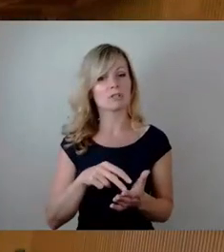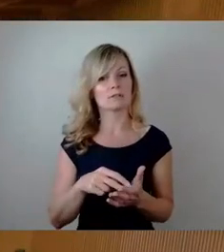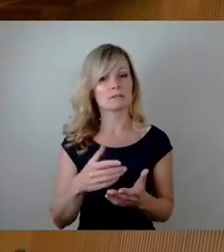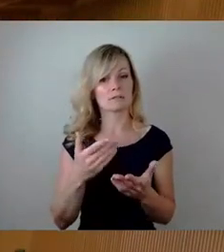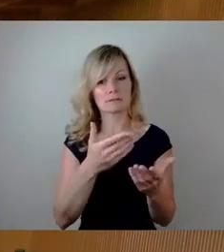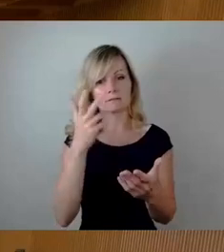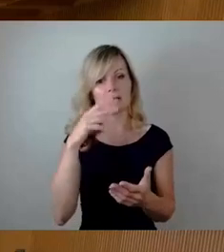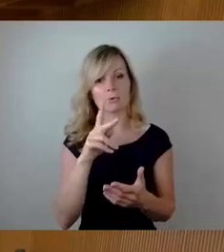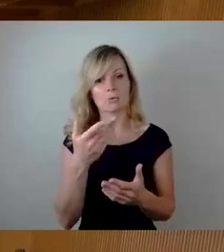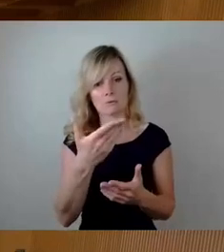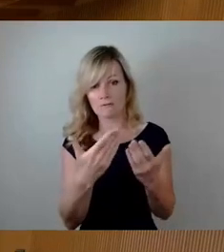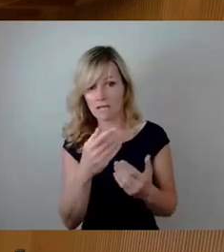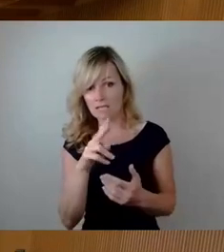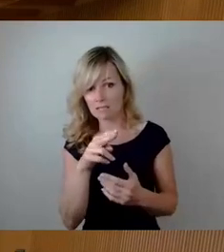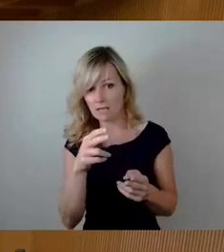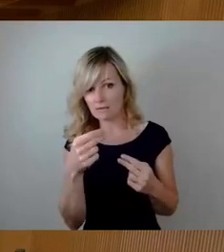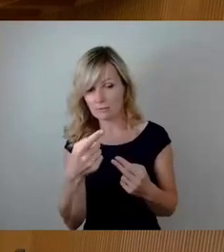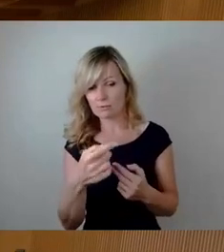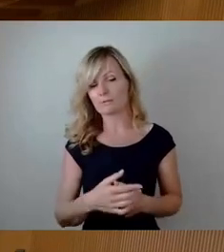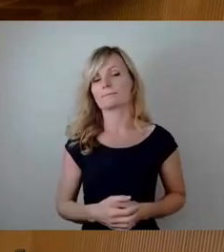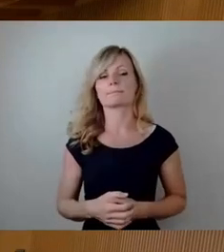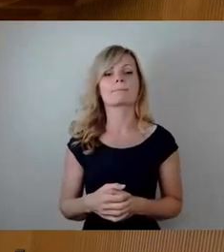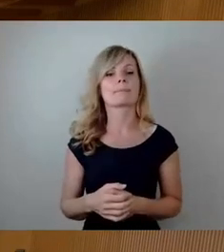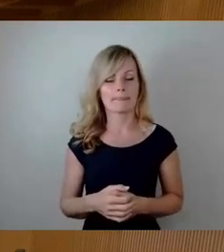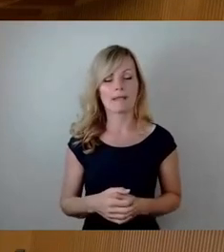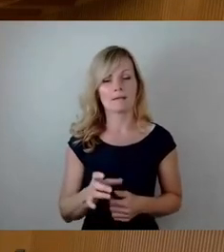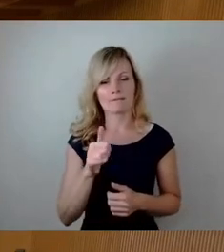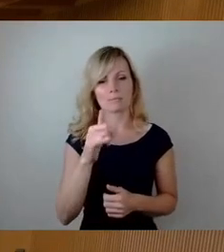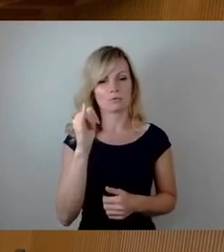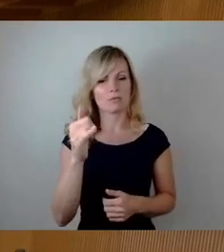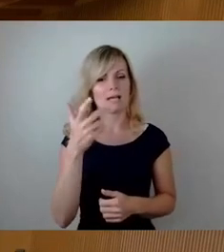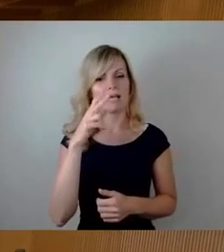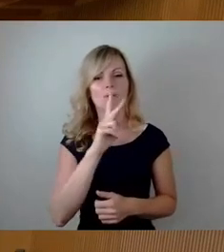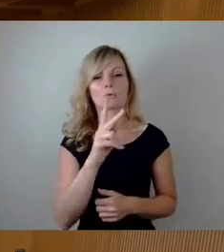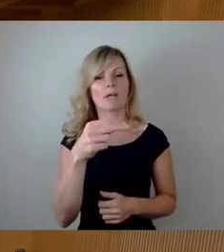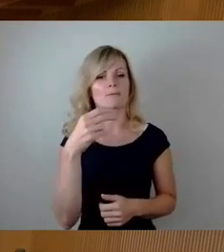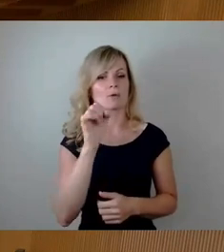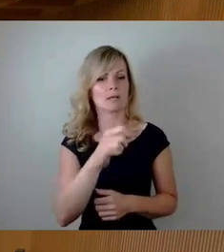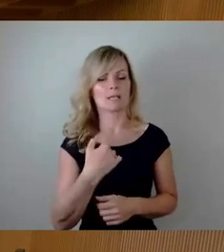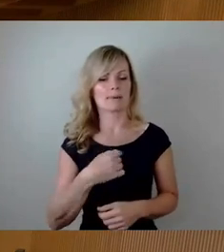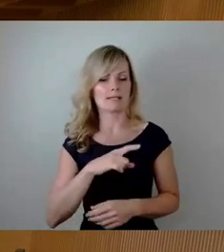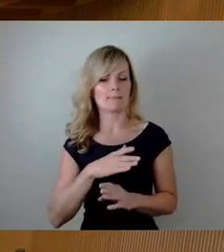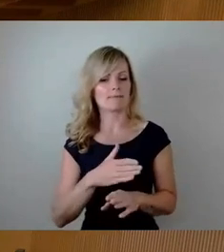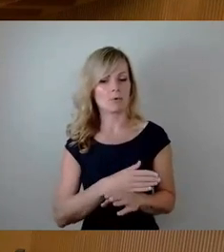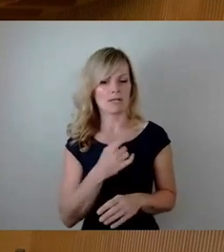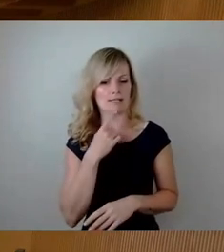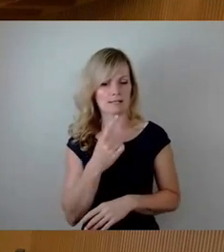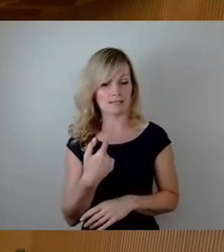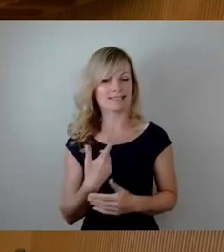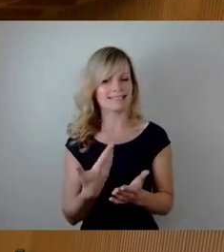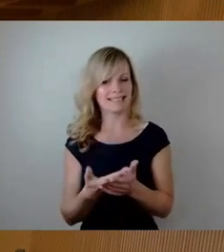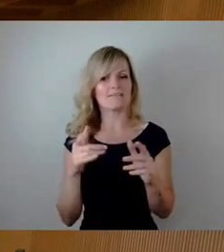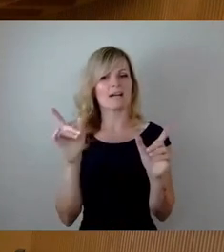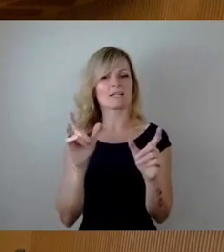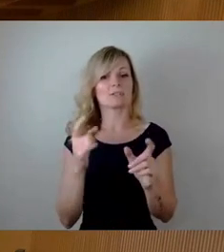wird antworten. Die Vermutung ist erstmal richtig, wobei ich den Vorsatz sagen will, wenn ich auch gerade die Veranstaltung, die wir hier